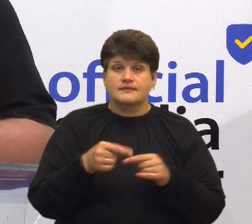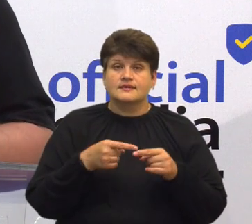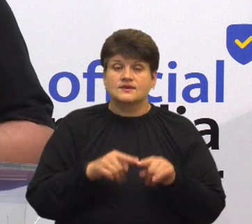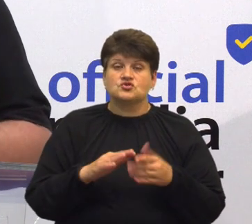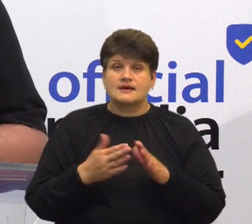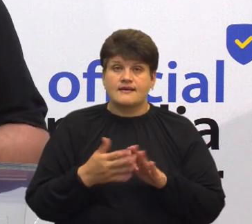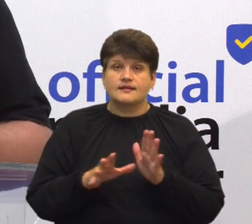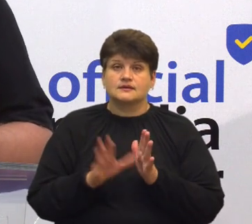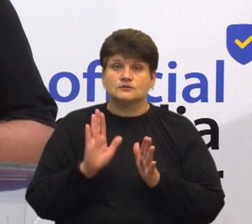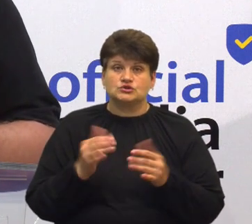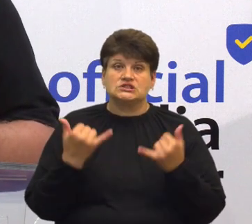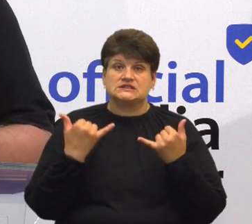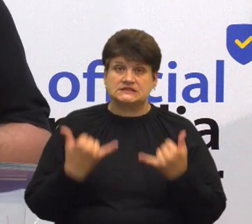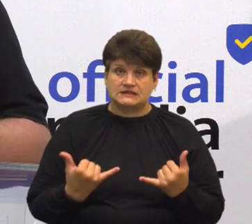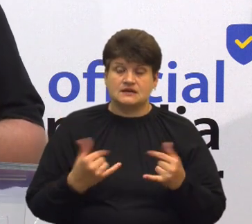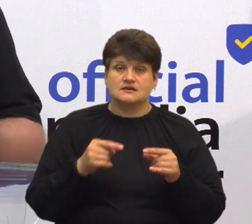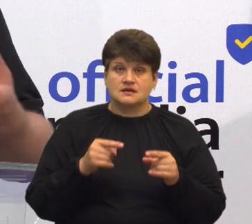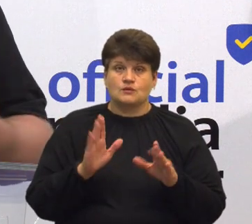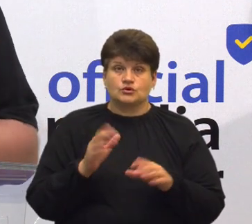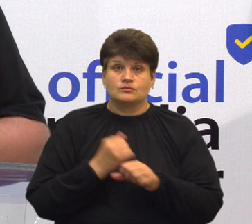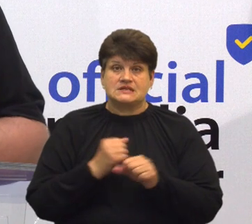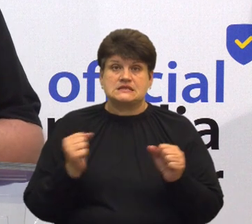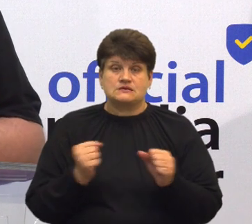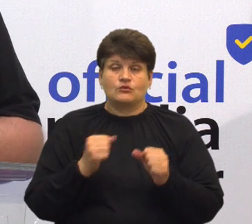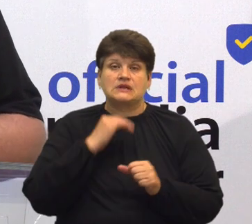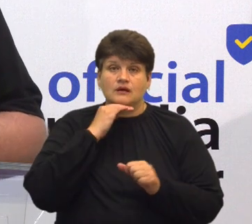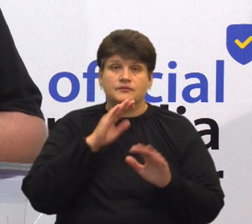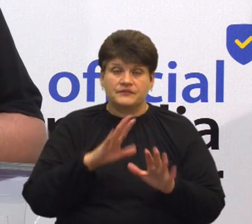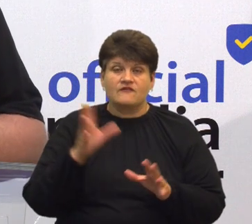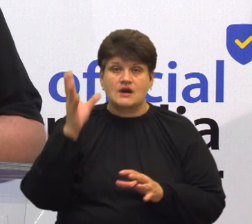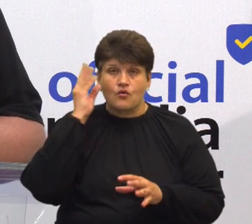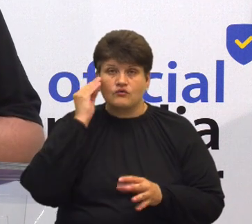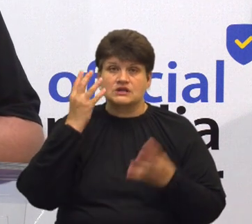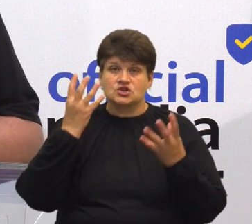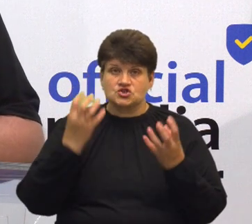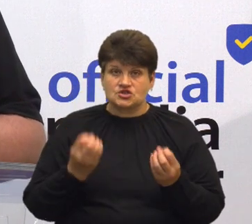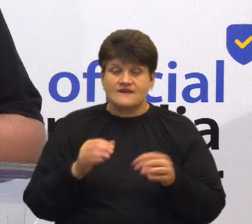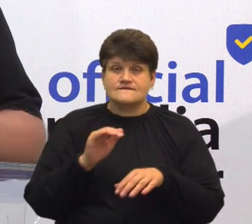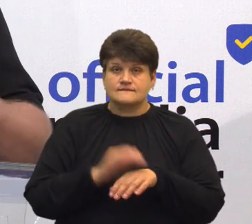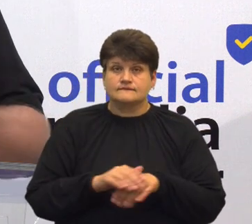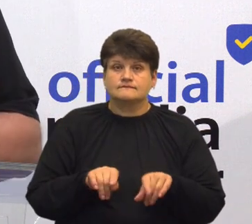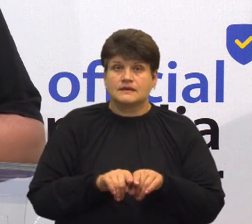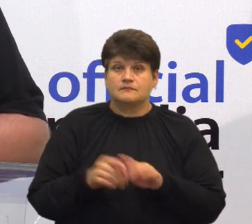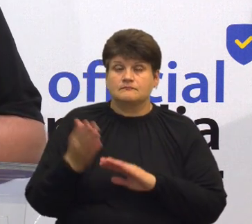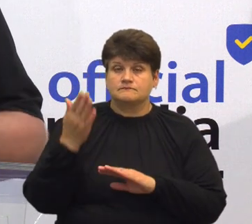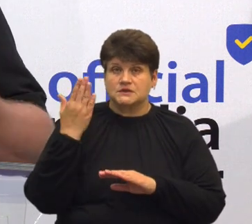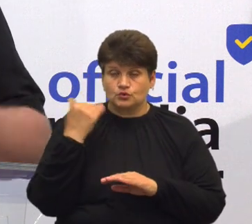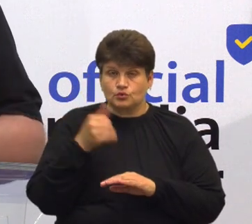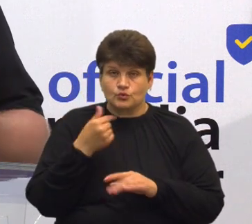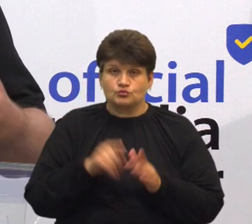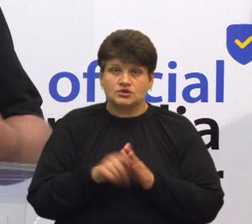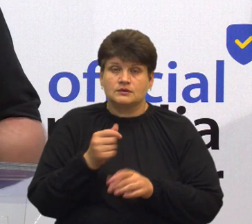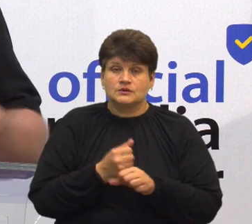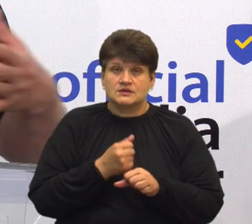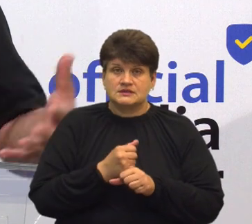виробляти зимою, нам буде достатньо. Причому врахований ще такий фактор, який в минулому році почали ми працювати, про